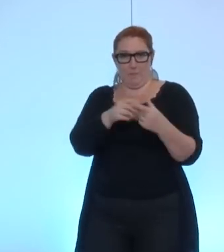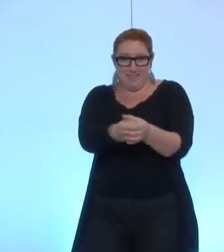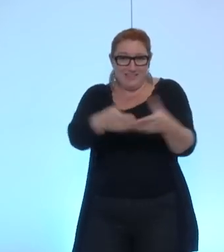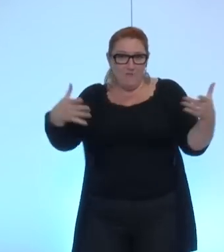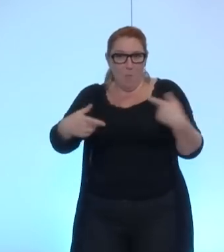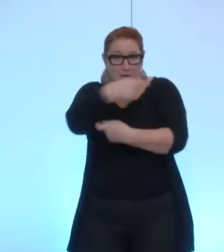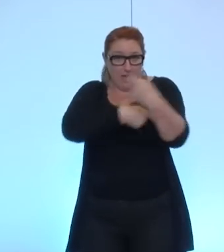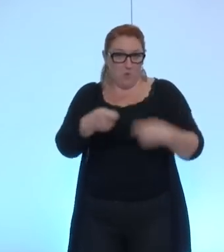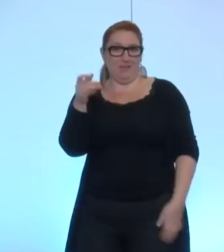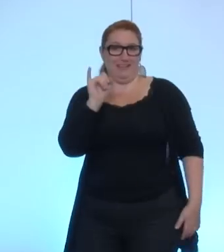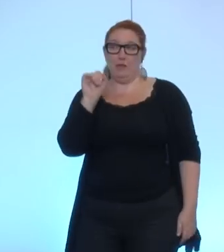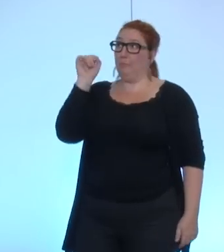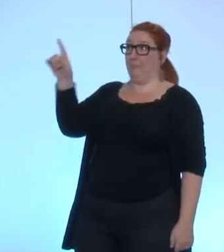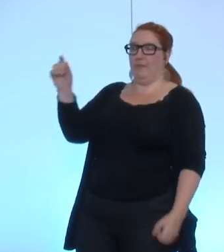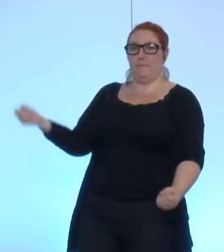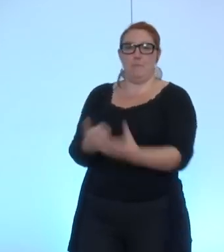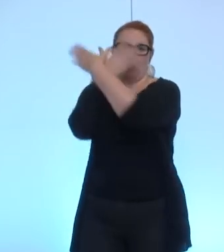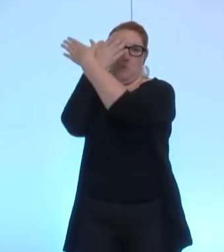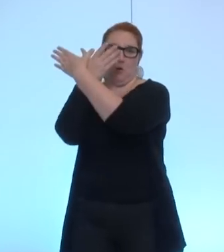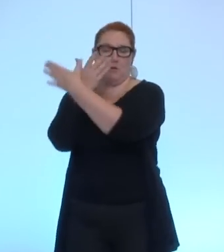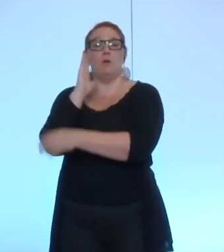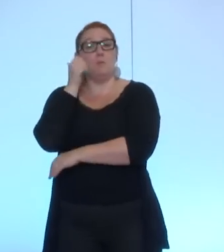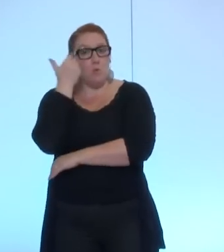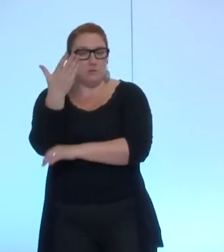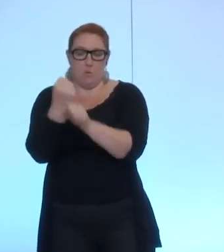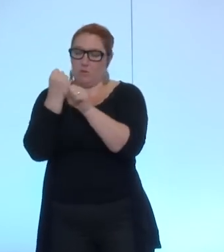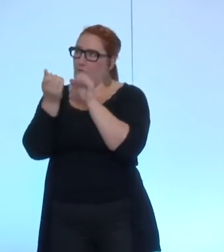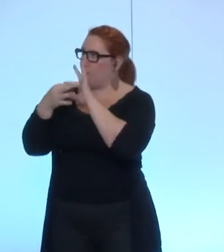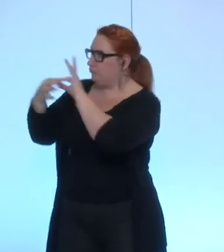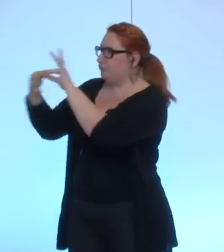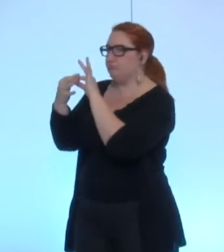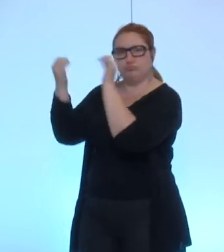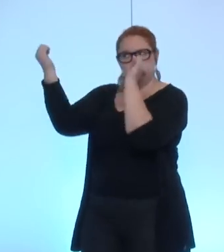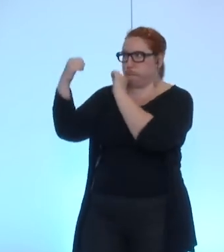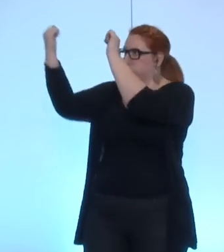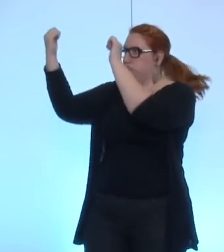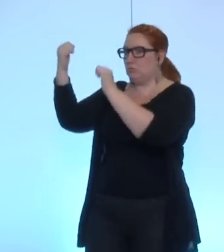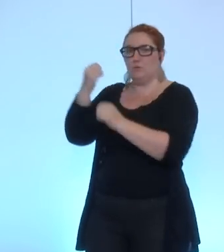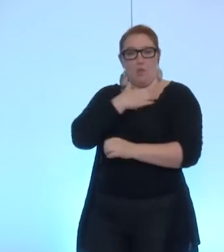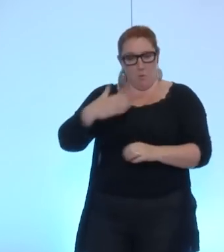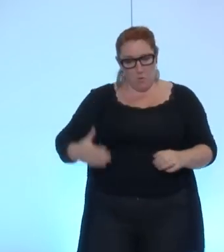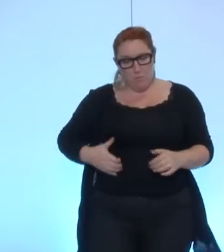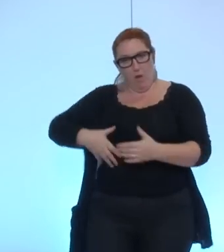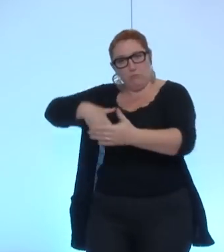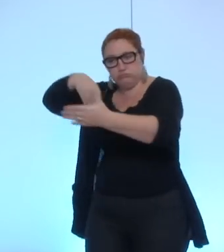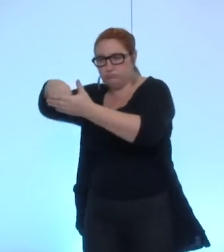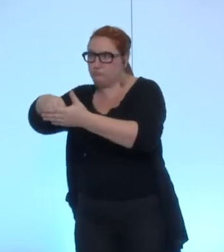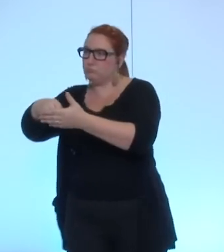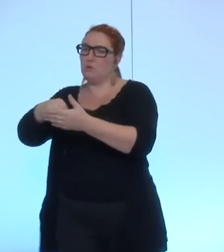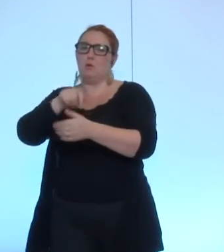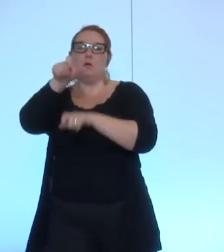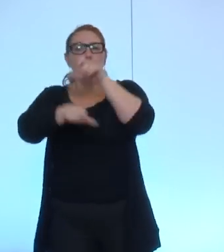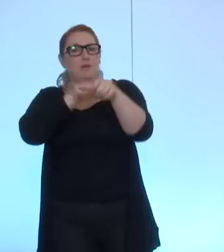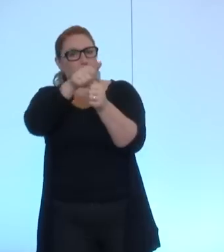et de fait nous travaillons en bonne harmonie avec la contribution à la fois du maire avec la contribution des